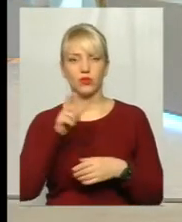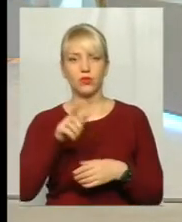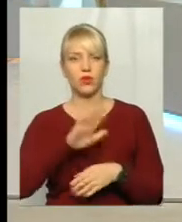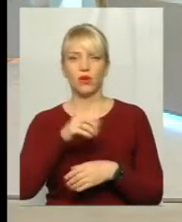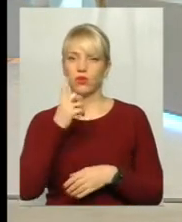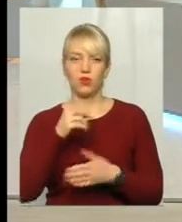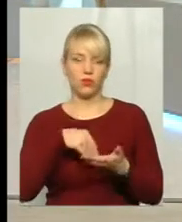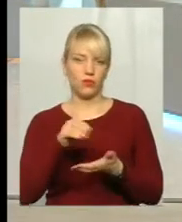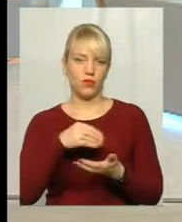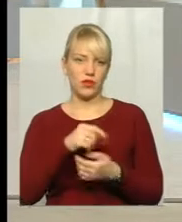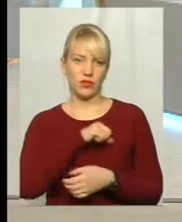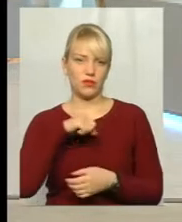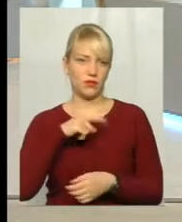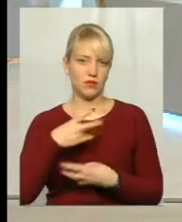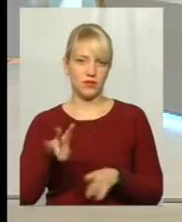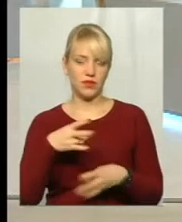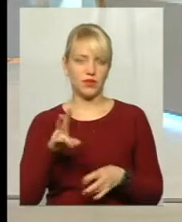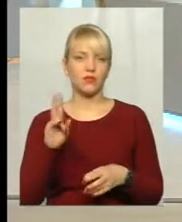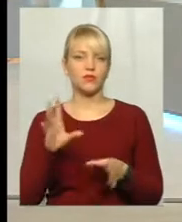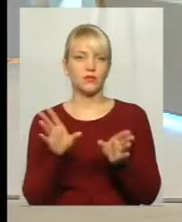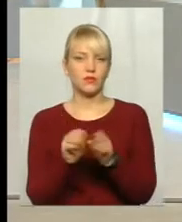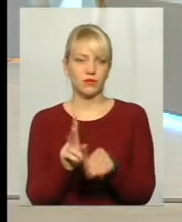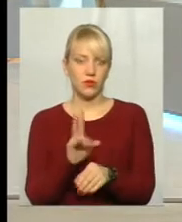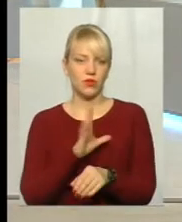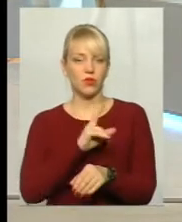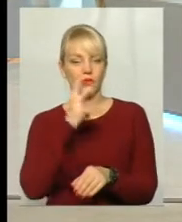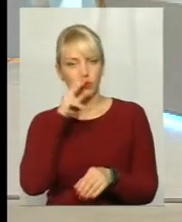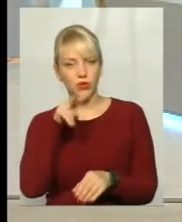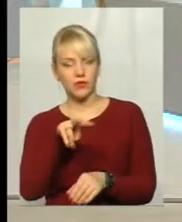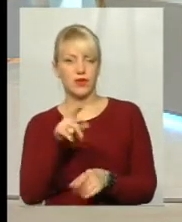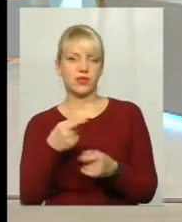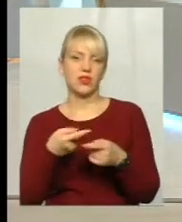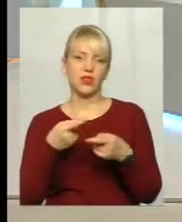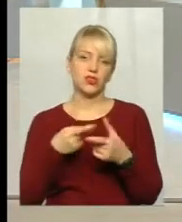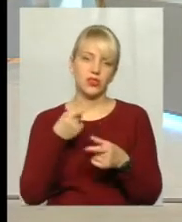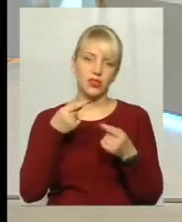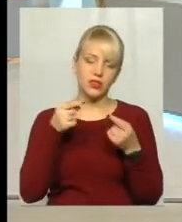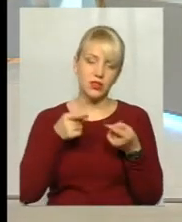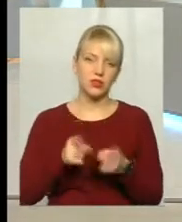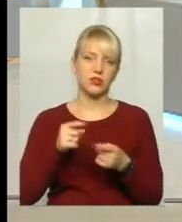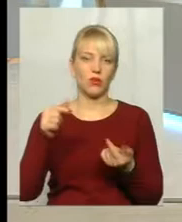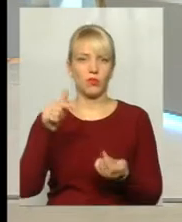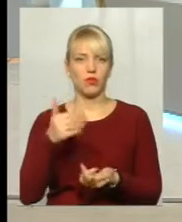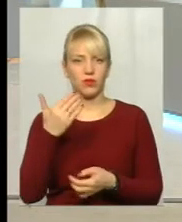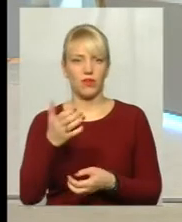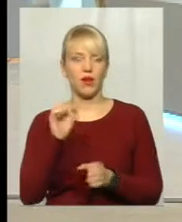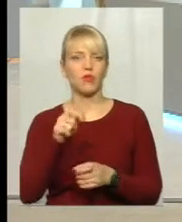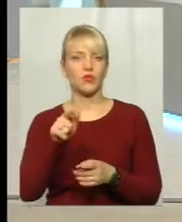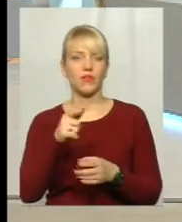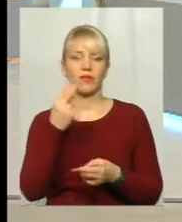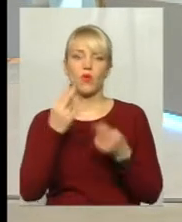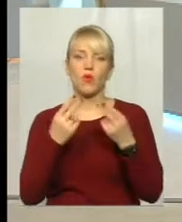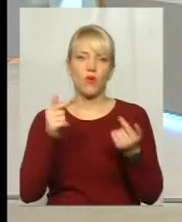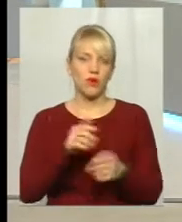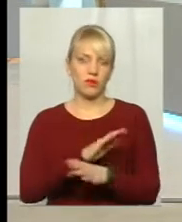ходили купувати товари. Щоби хтось ще був, який може подивитися, чи тісно цей товар вам підходить, хоча він акційний, може він вам по кольору не